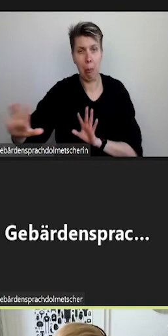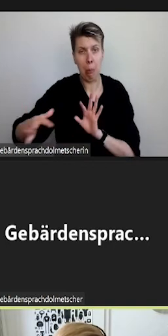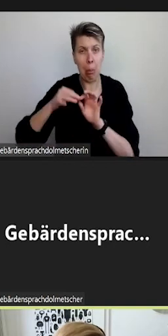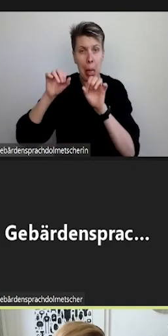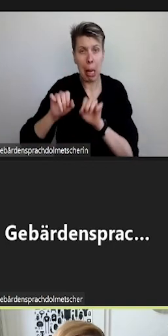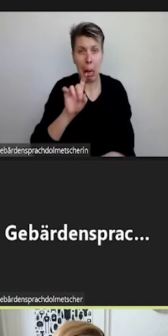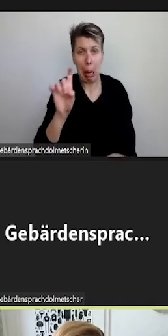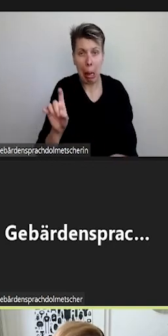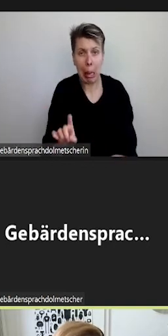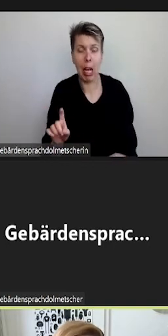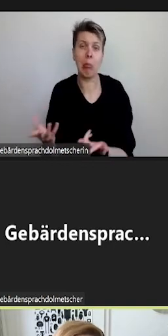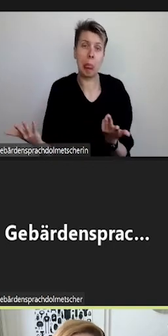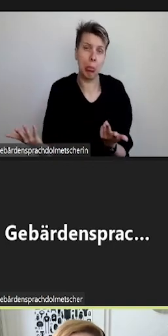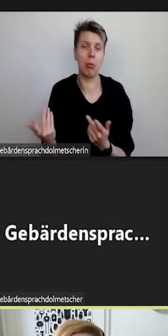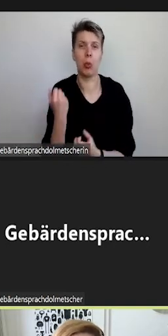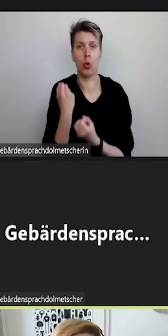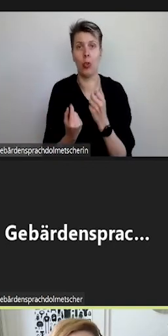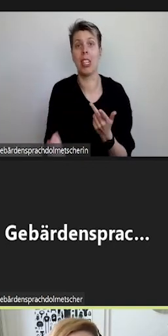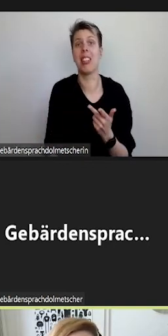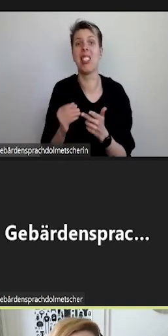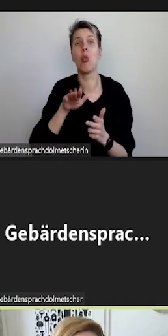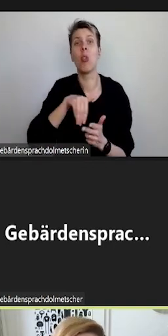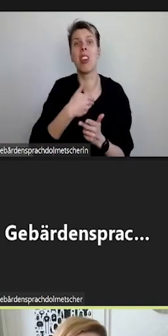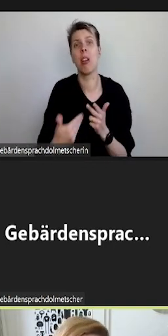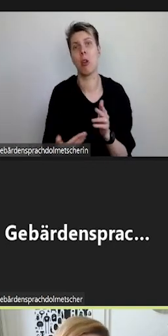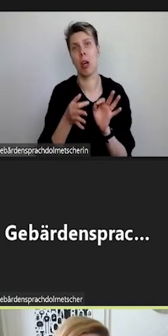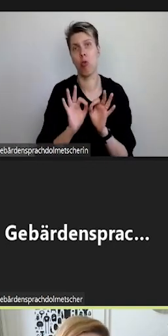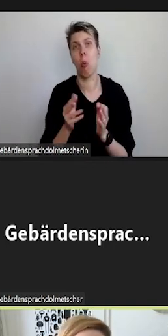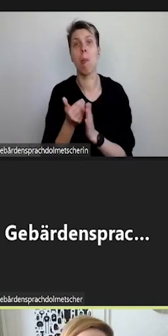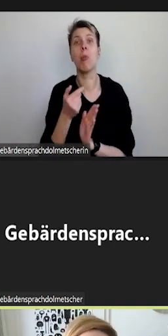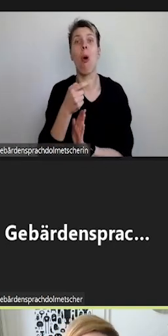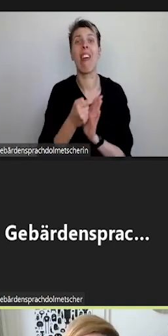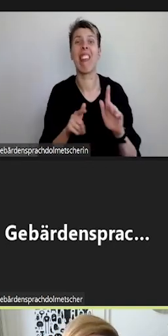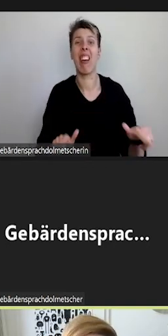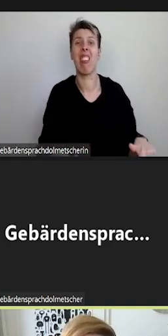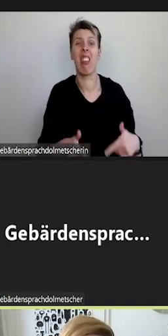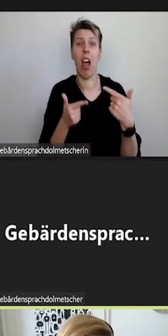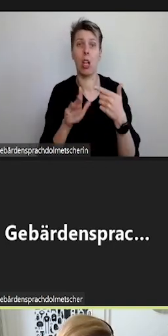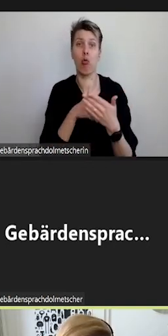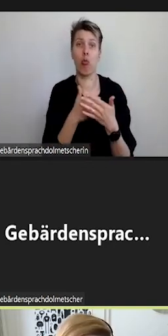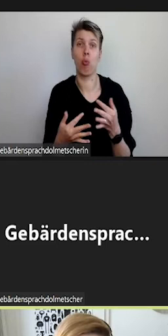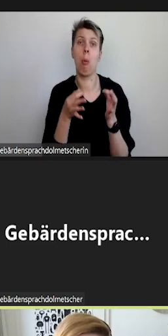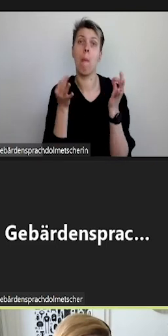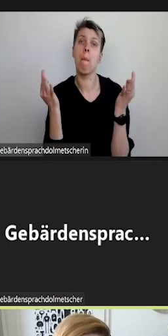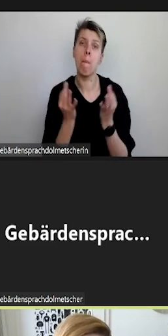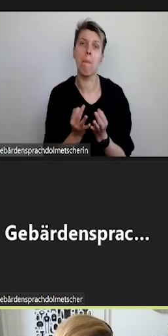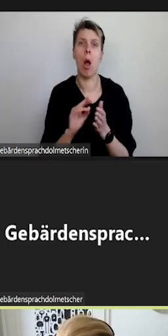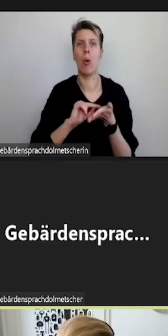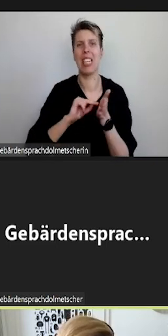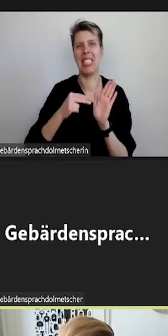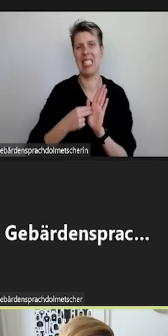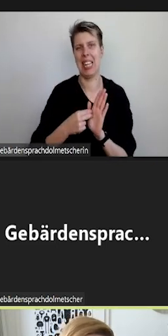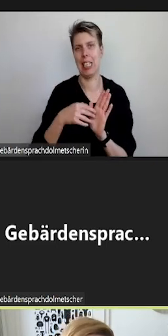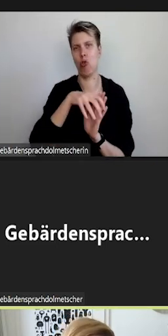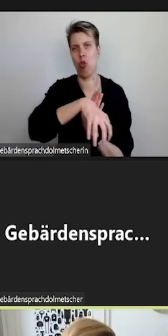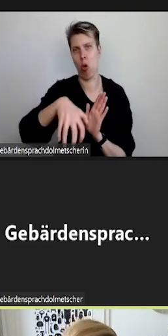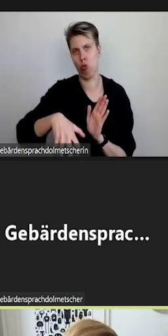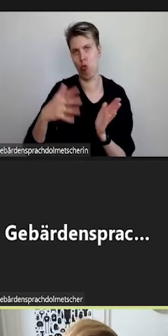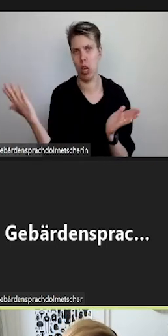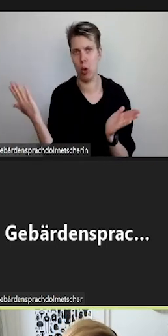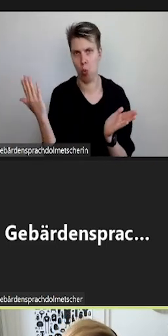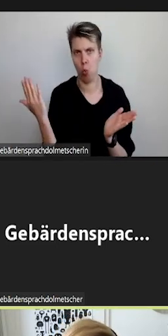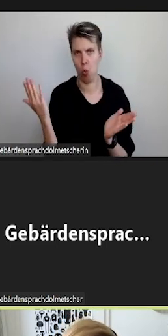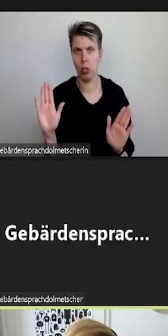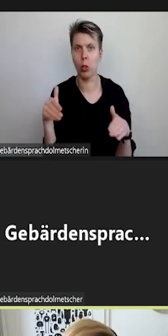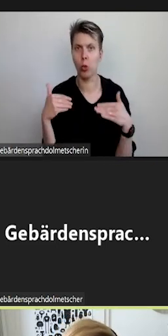Dolmetschen in Gebärdensprache ist beim digitalen Zuschalten von Dolmetschern eine bestimmte technische Ausstattung in den Hörsälen hilfreich. Um die